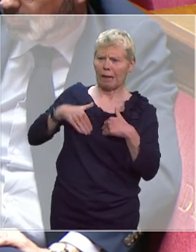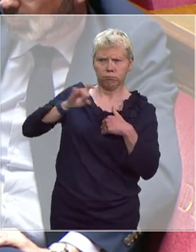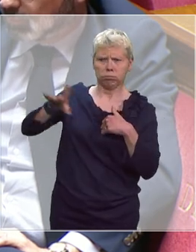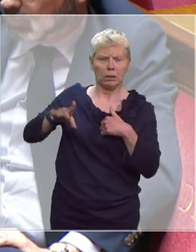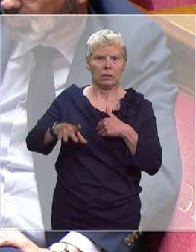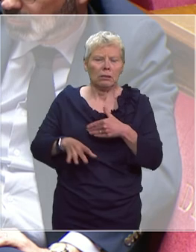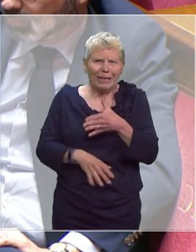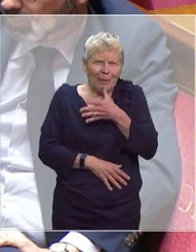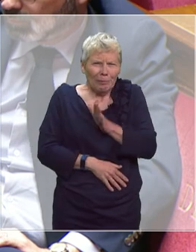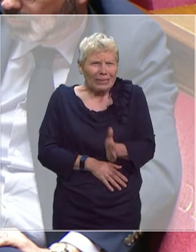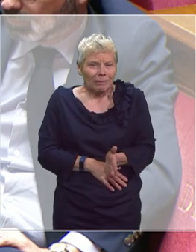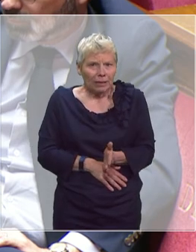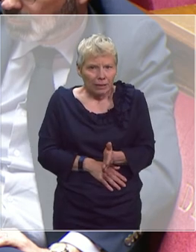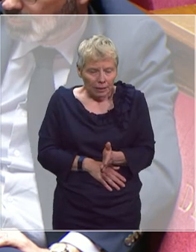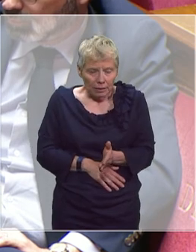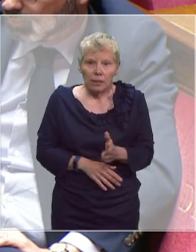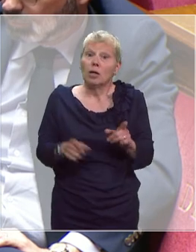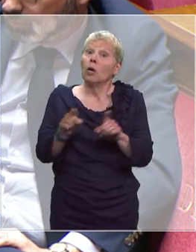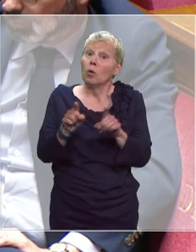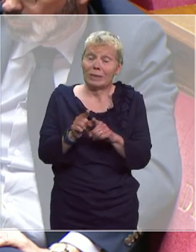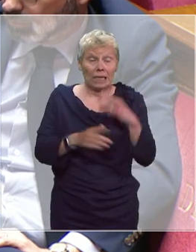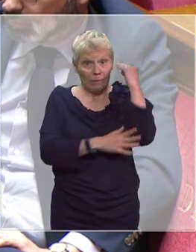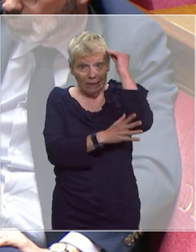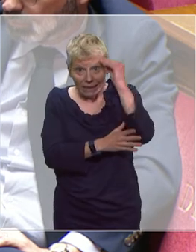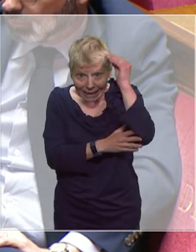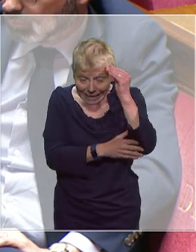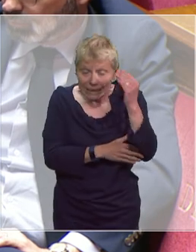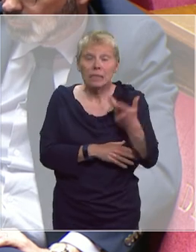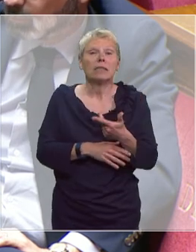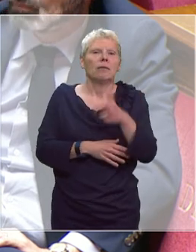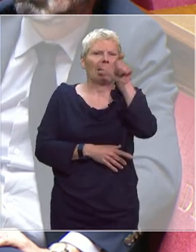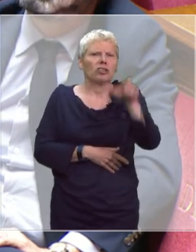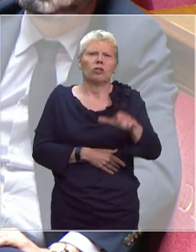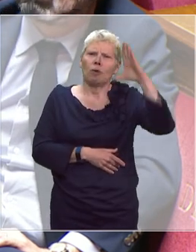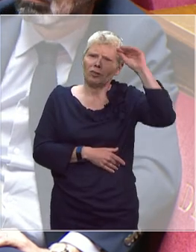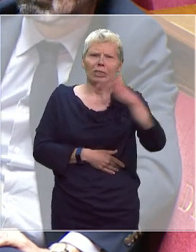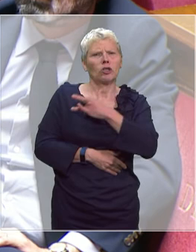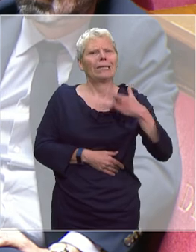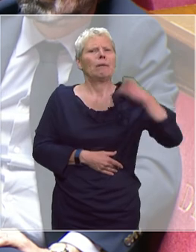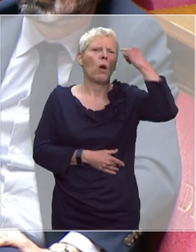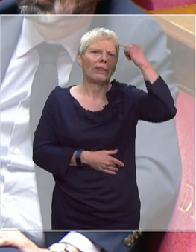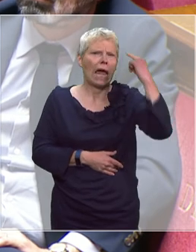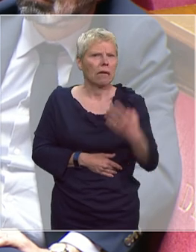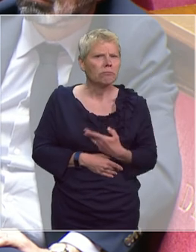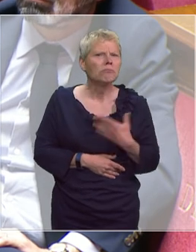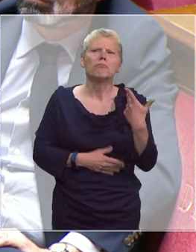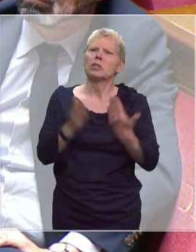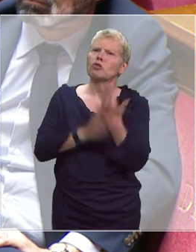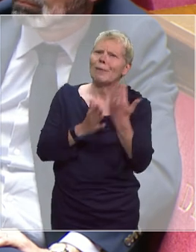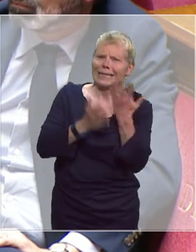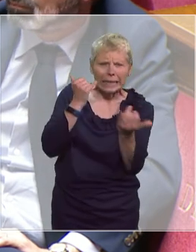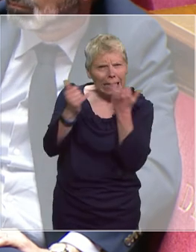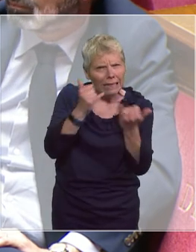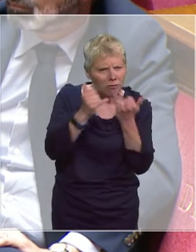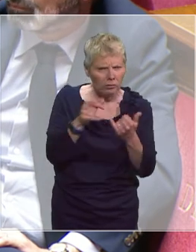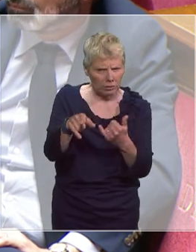aussi l'ensemble du monde de la santé mentale, de la psychiatrie. Je les ai réunis ce matin au téléphone pour les saluer. font un travail remarquable dans des